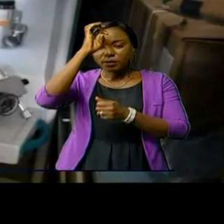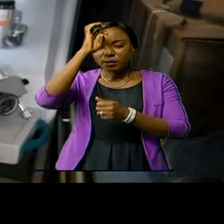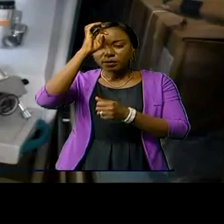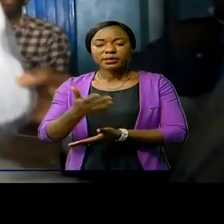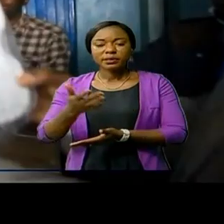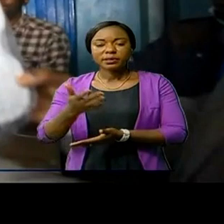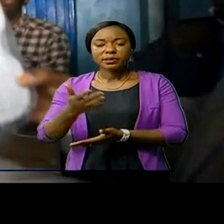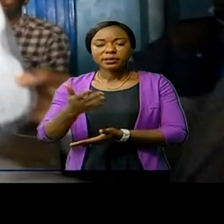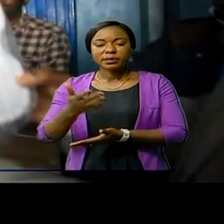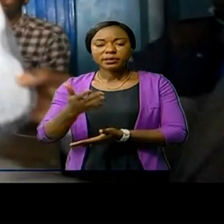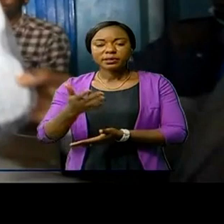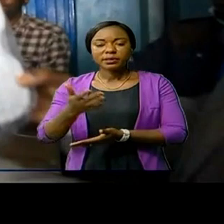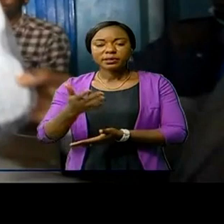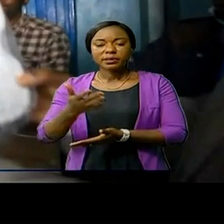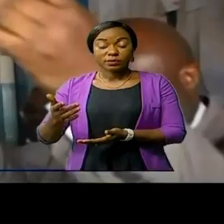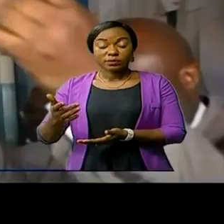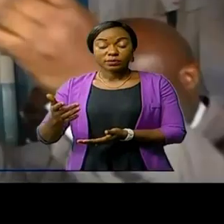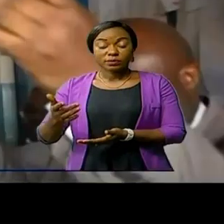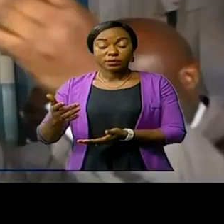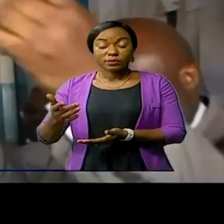8 champs troués,